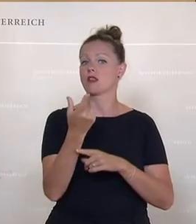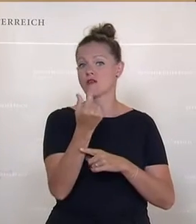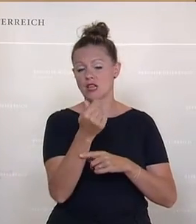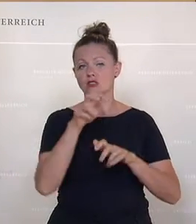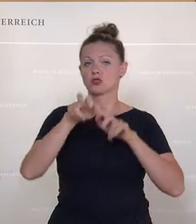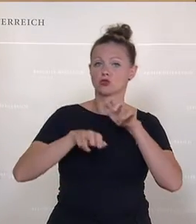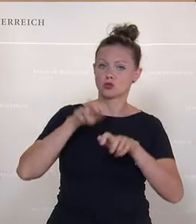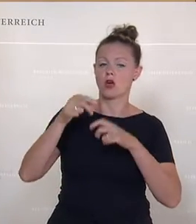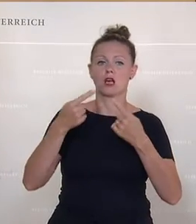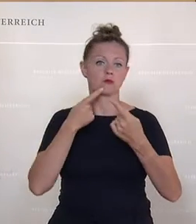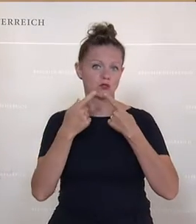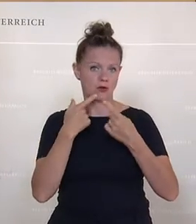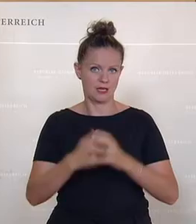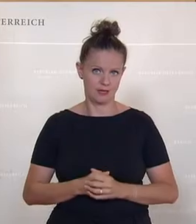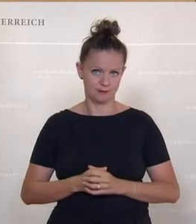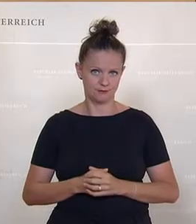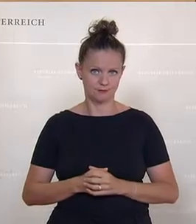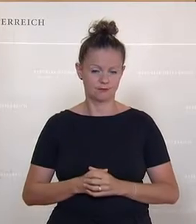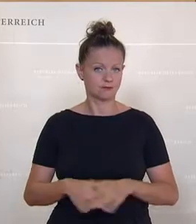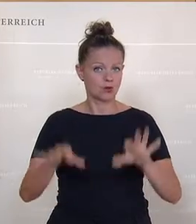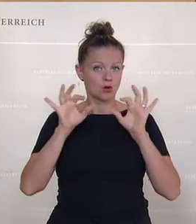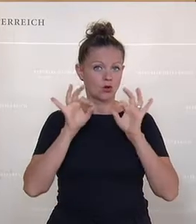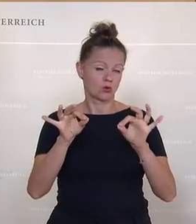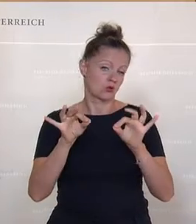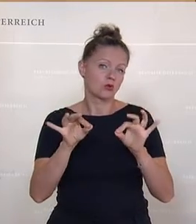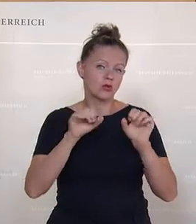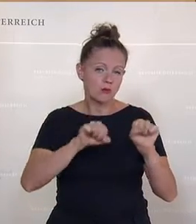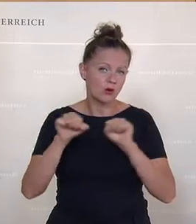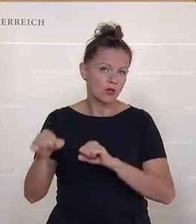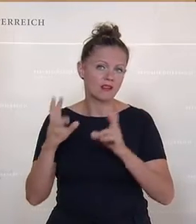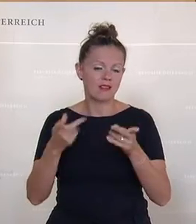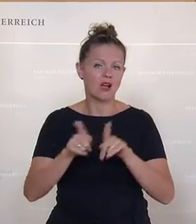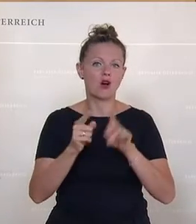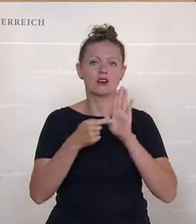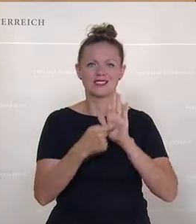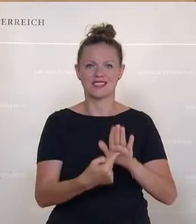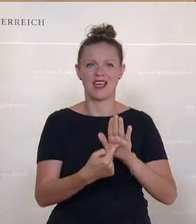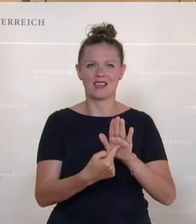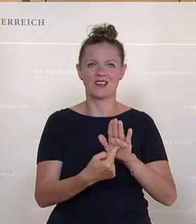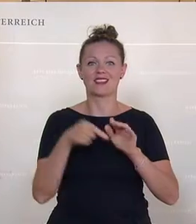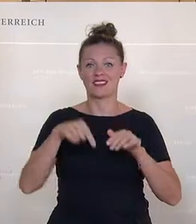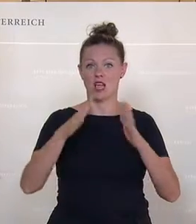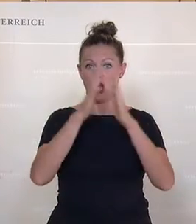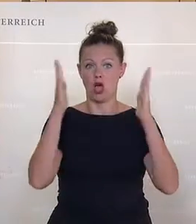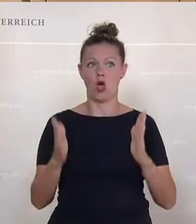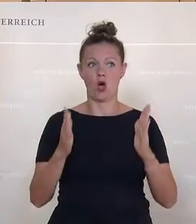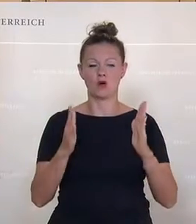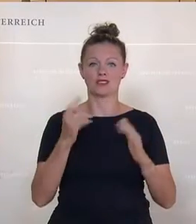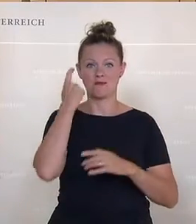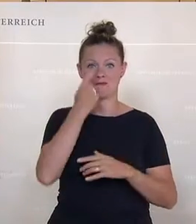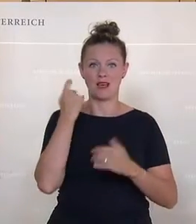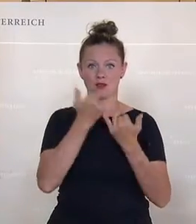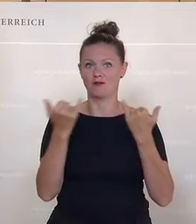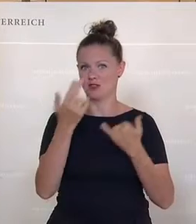Steuern zu sprechen. Und das ist eine gute Gelegenheit, weil es auch sichtbar macht, wie die Positionen in diesem Haus sind, wenn es um